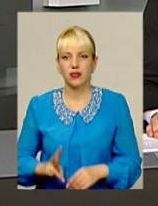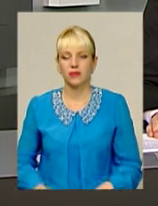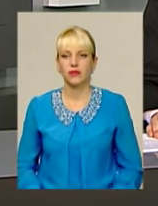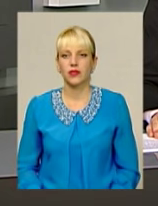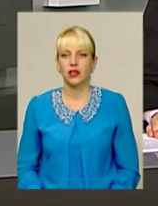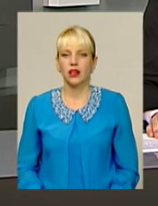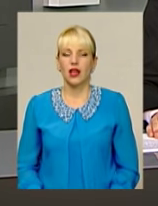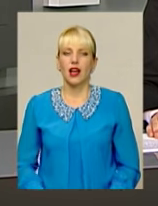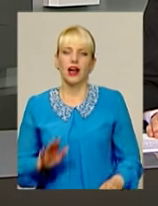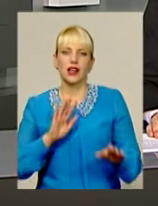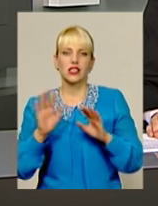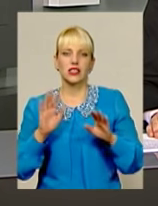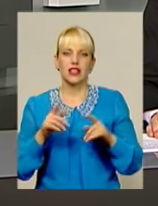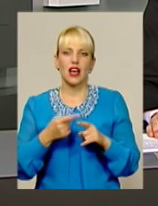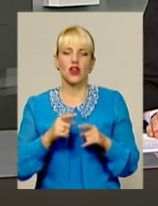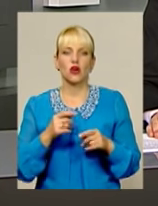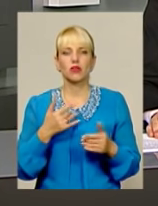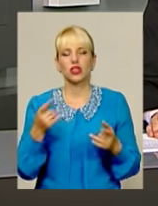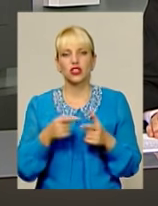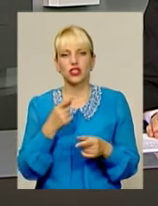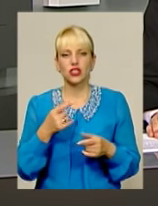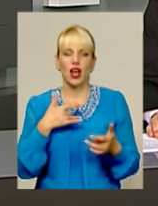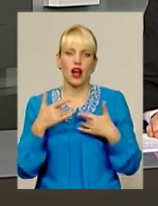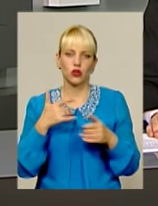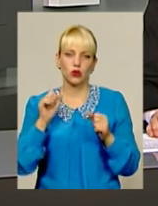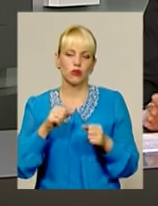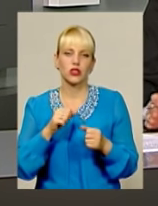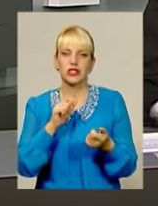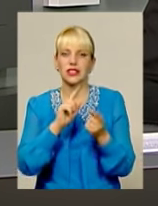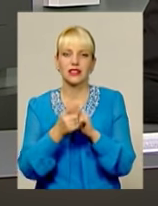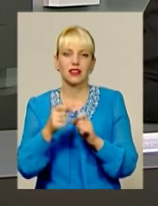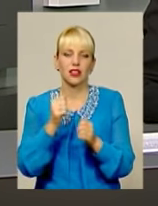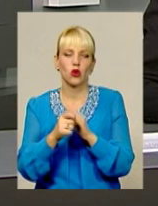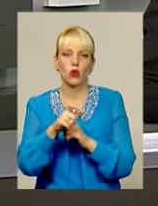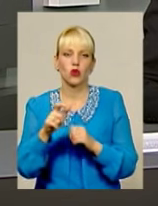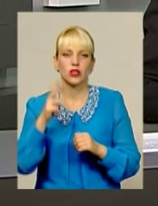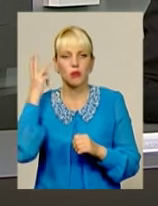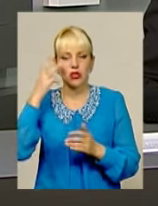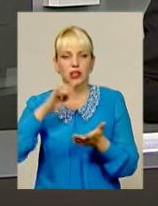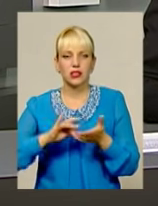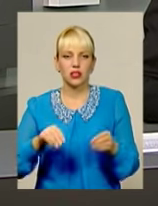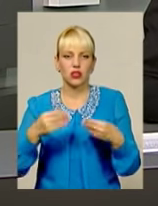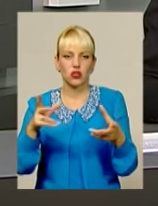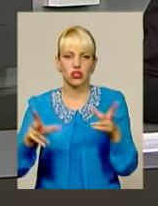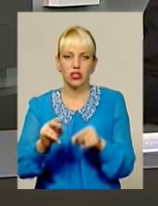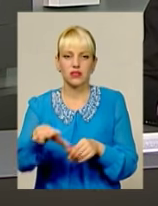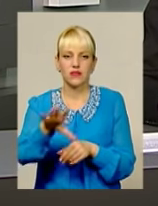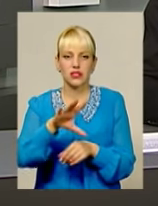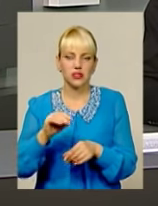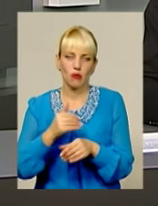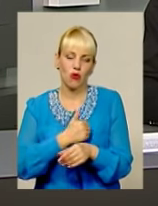Режисером, оператором, сценаристом чи актором відтепер може стати кожен. Наша телерадіокомпанія дає шанс усім охочим